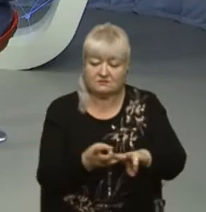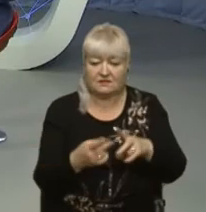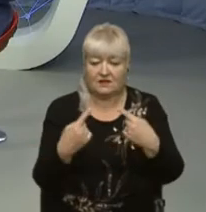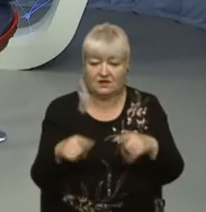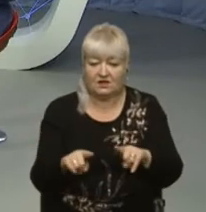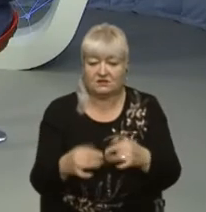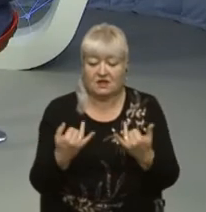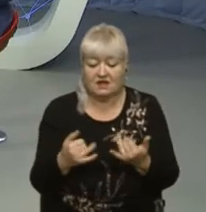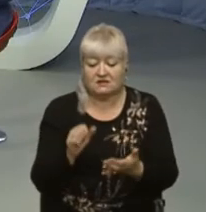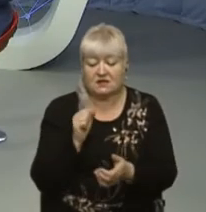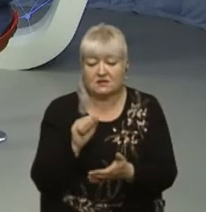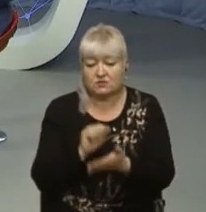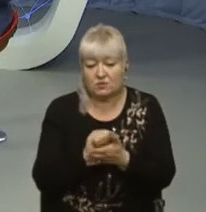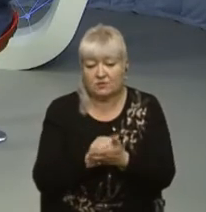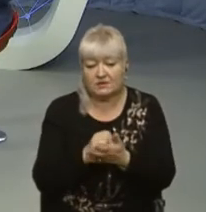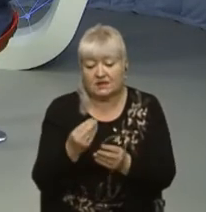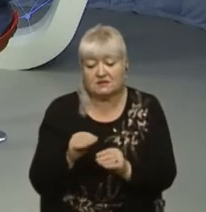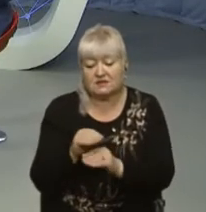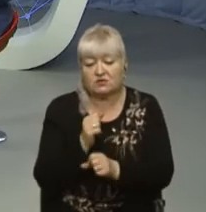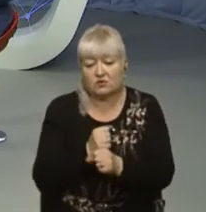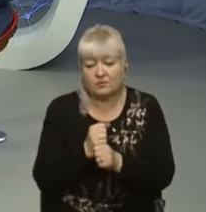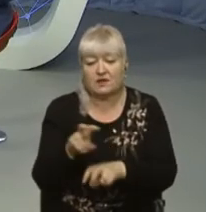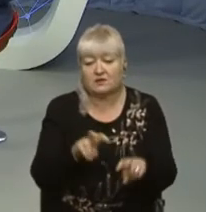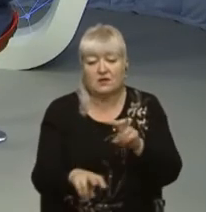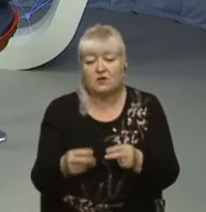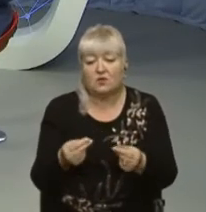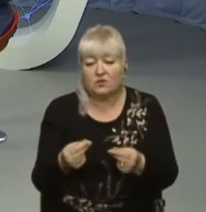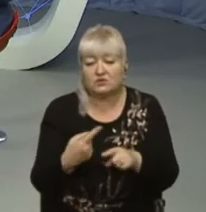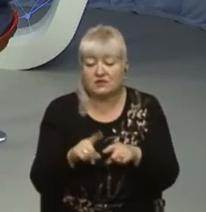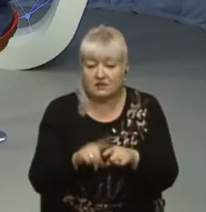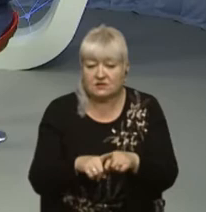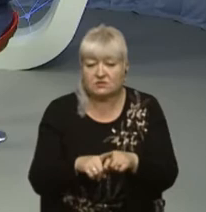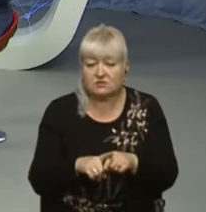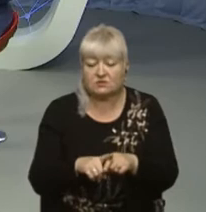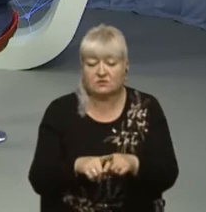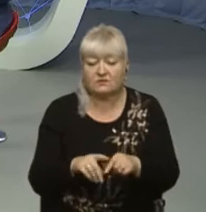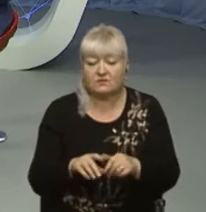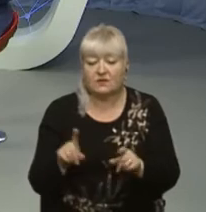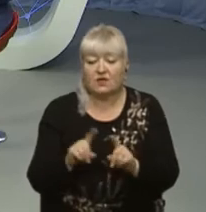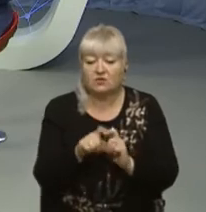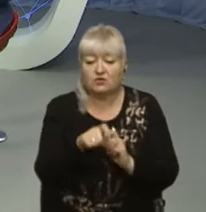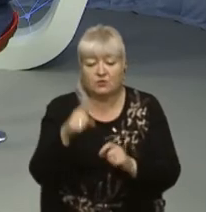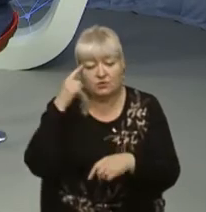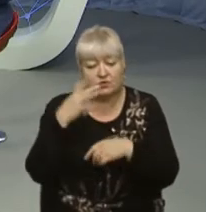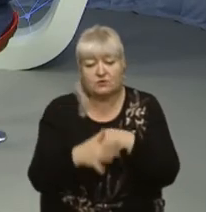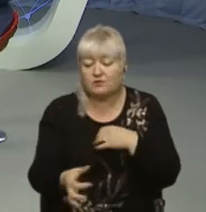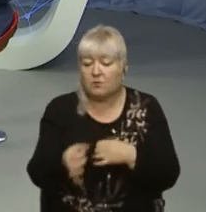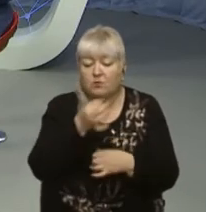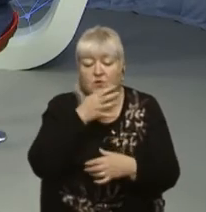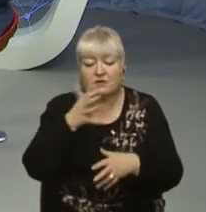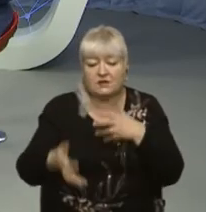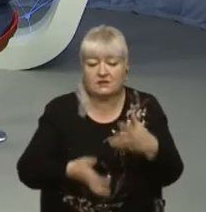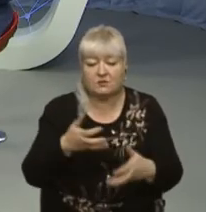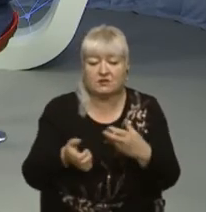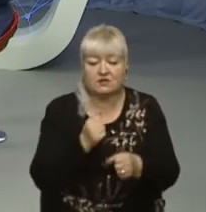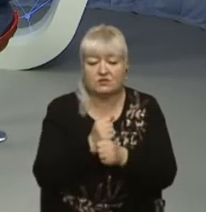зараз документація доробляється, ми вишукуємо кошти на ці речі. Хочу теж, щоб люди розуміли, будь-які демонтажні роботи